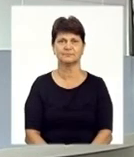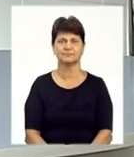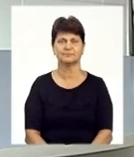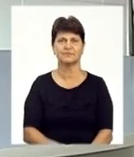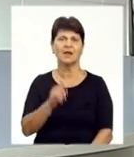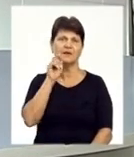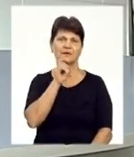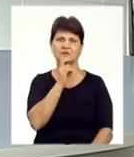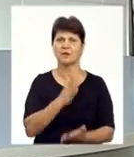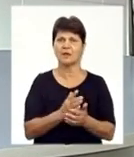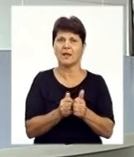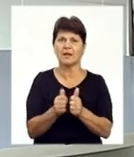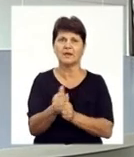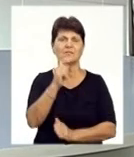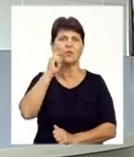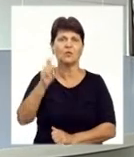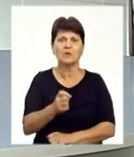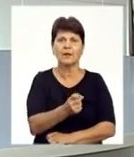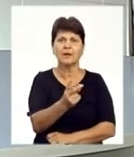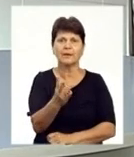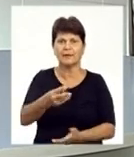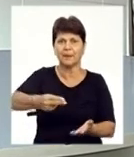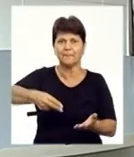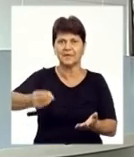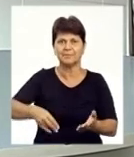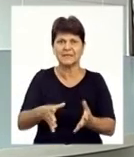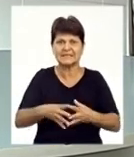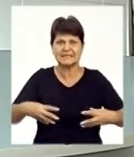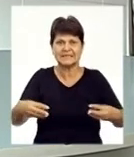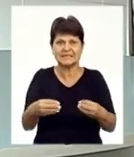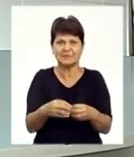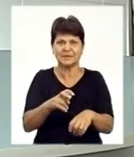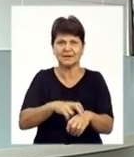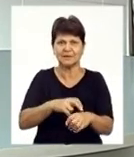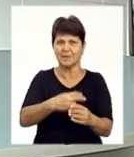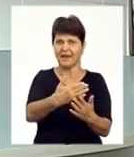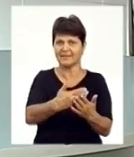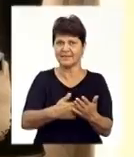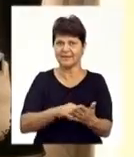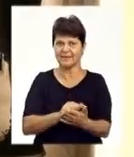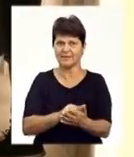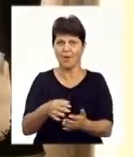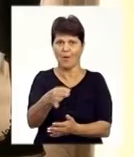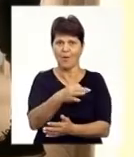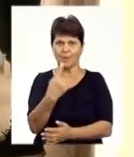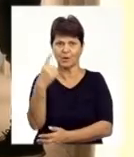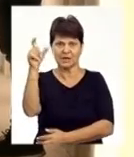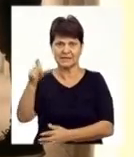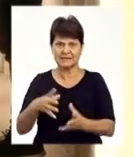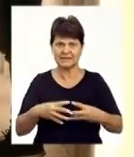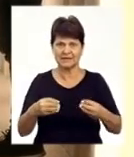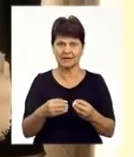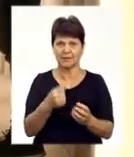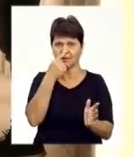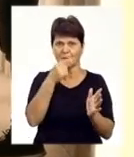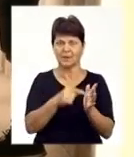Вінничина є лідером в Україні за кількістю підписаних із сімейними лікарями декларацій. По області всього на одного сімейного лікаря